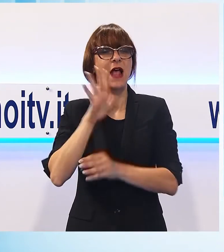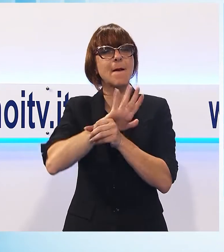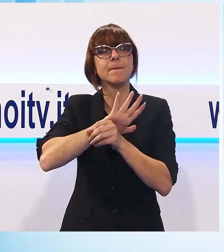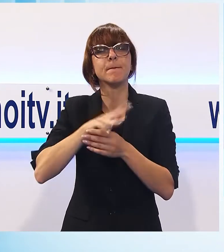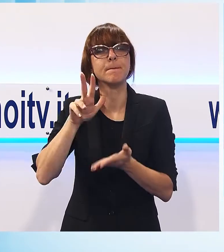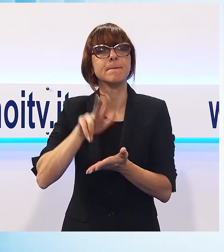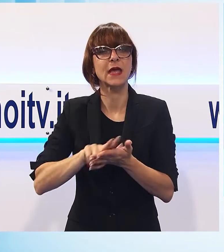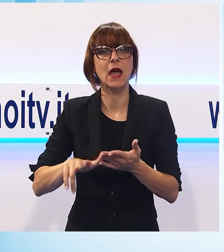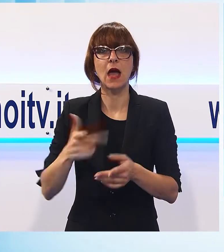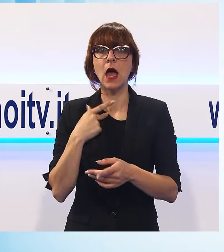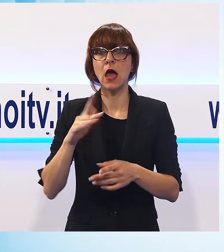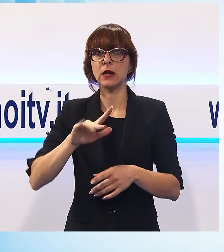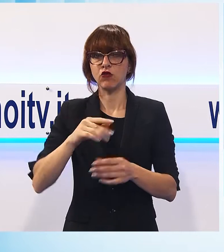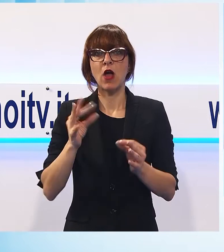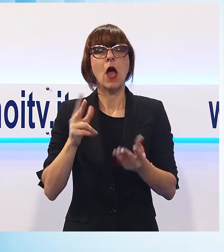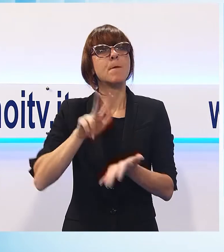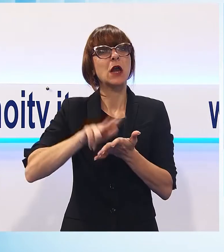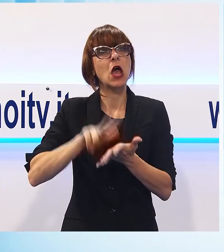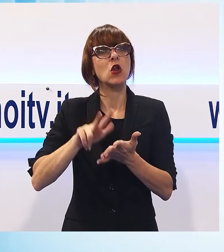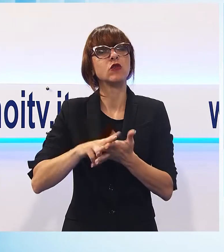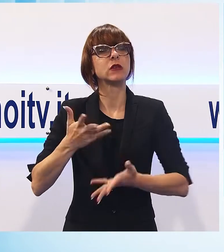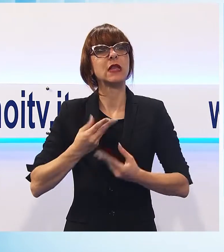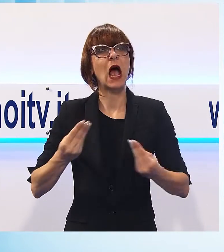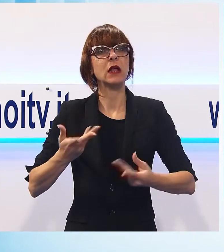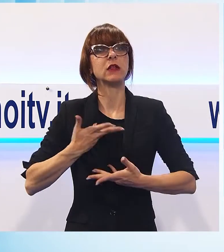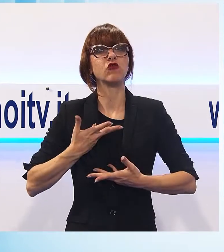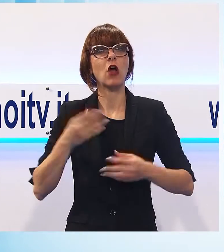anche per la seconda data, quella del 31 agosto.